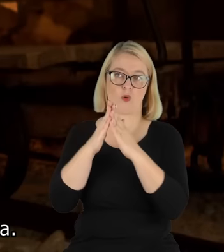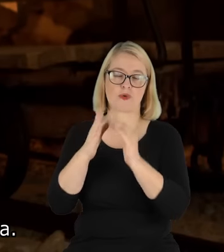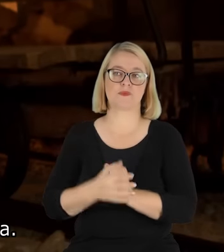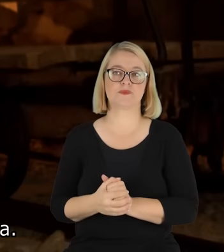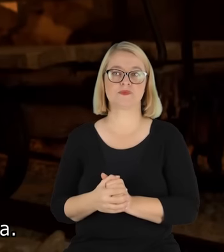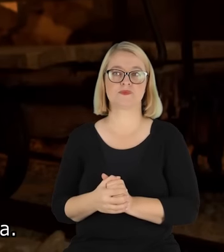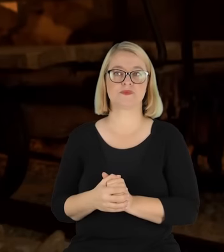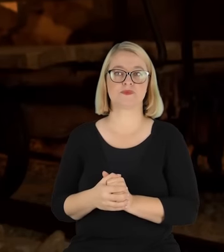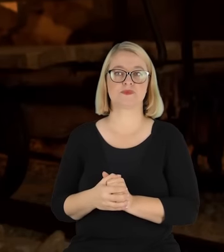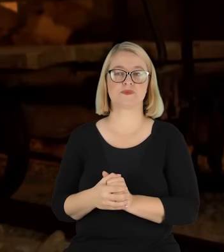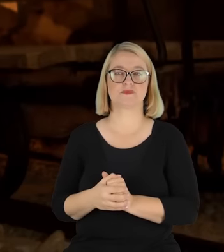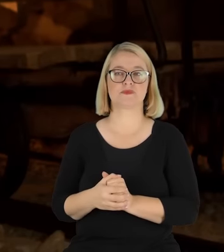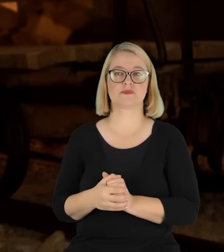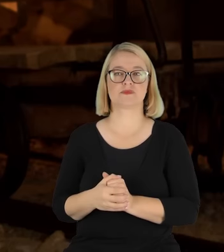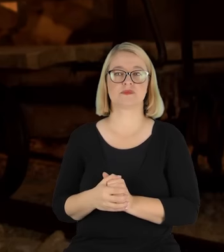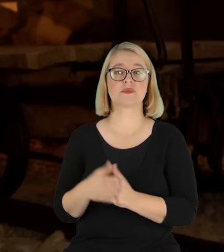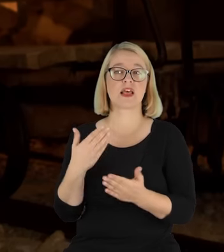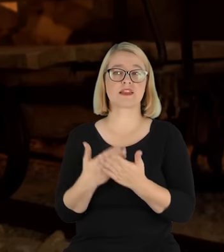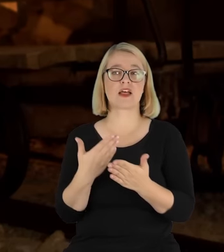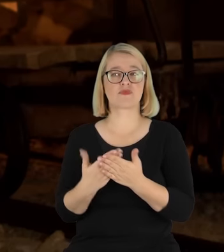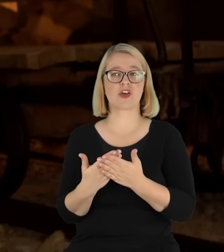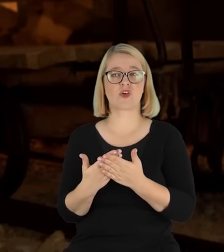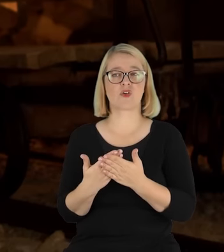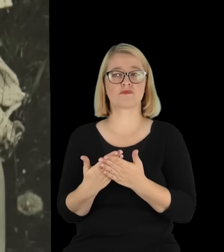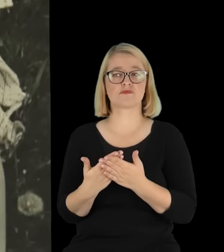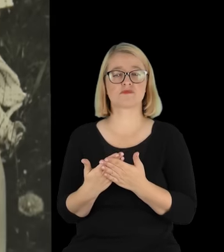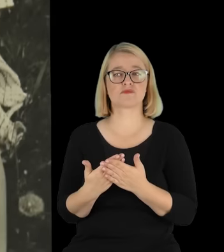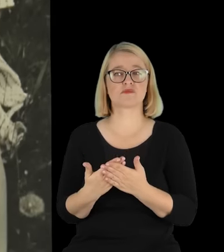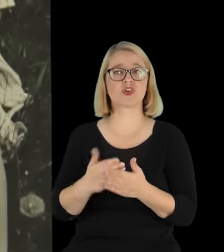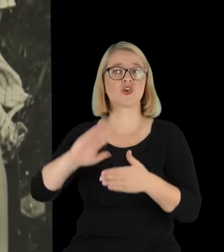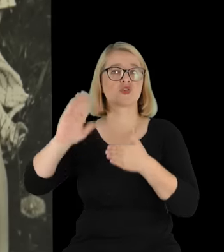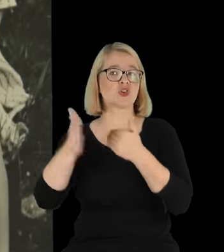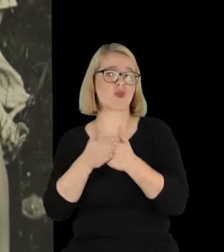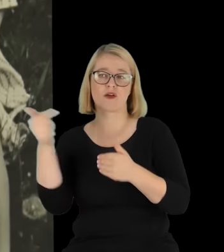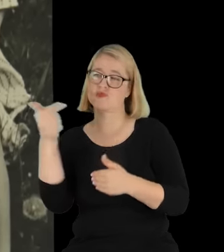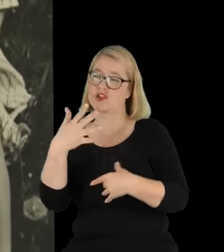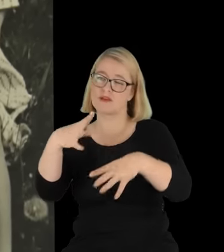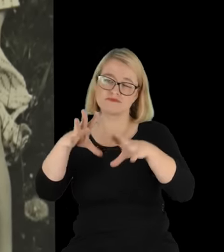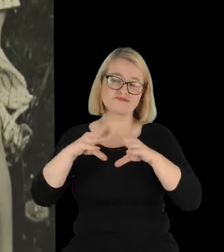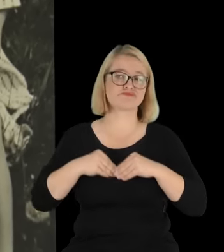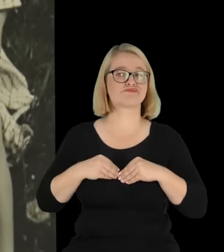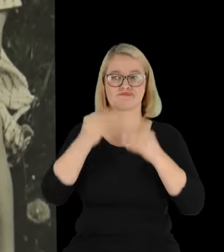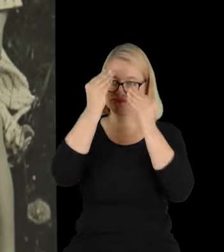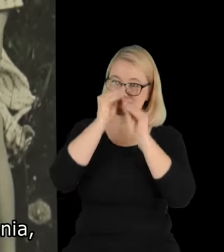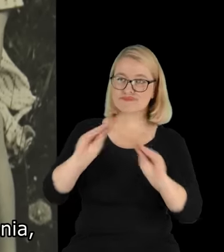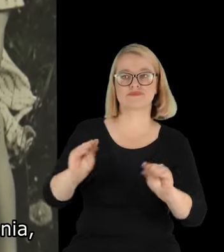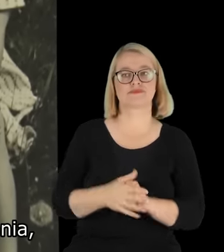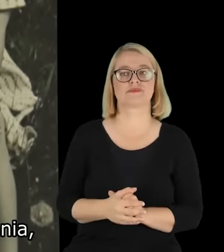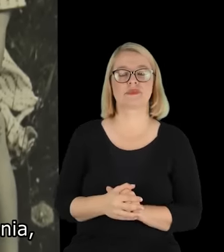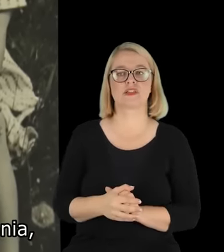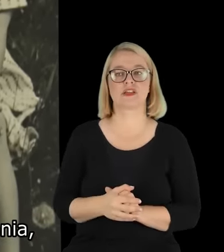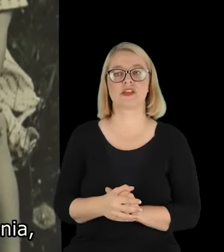przewijały, związku z czym była bardzo tolerancyjna na osobę,